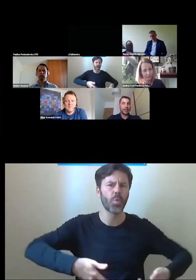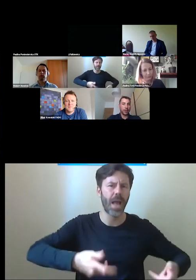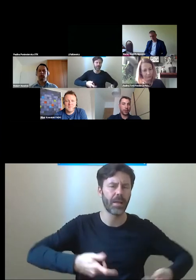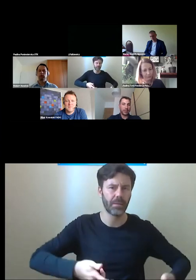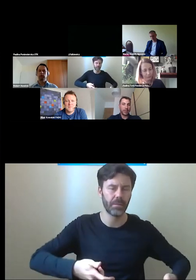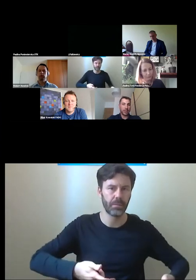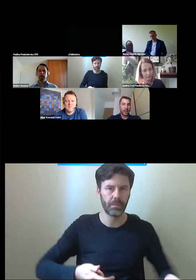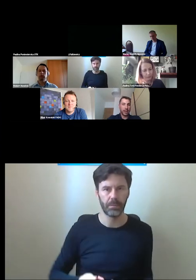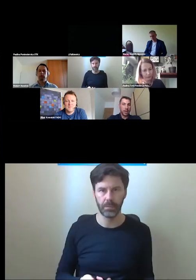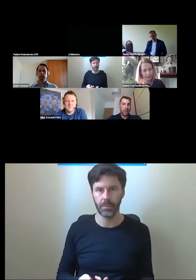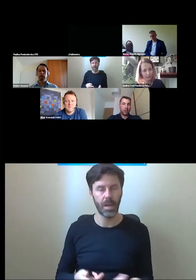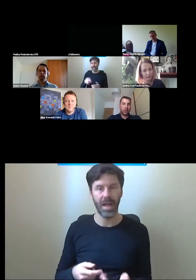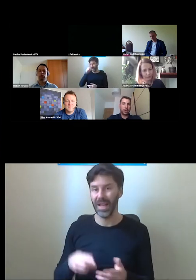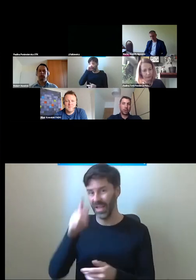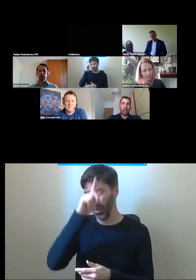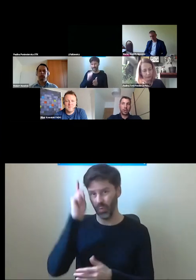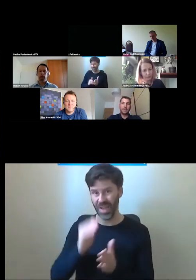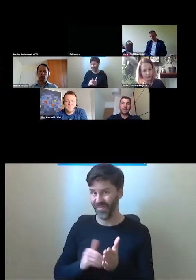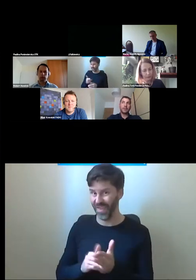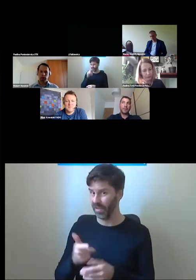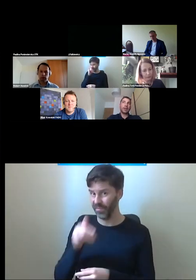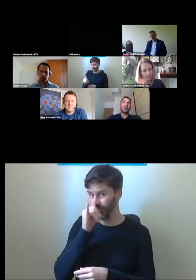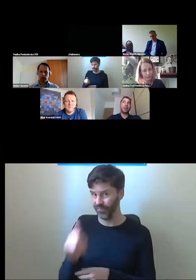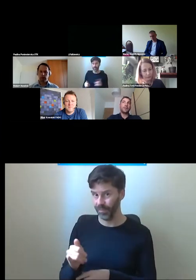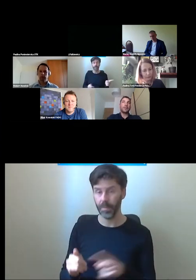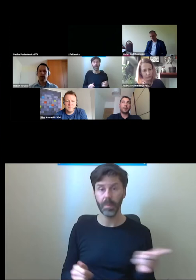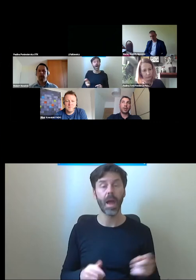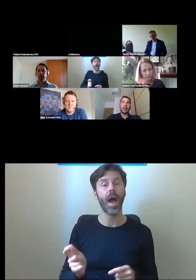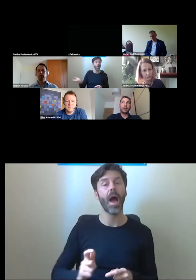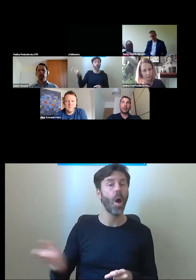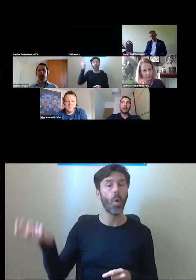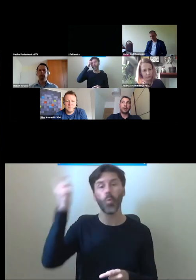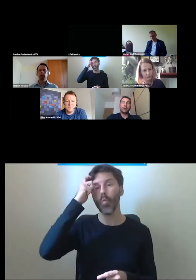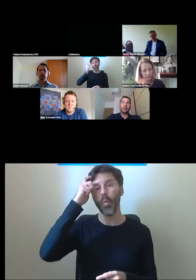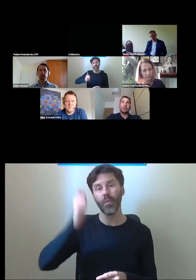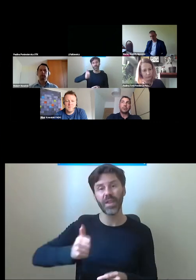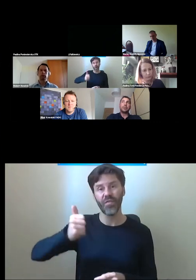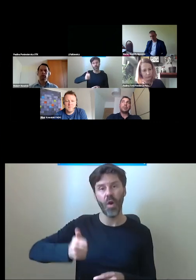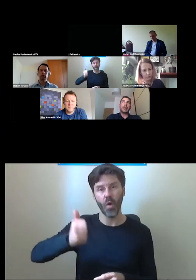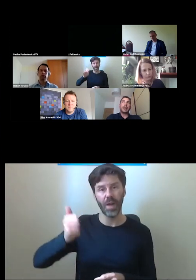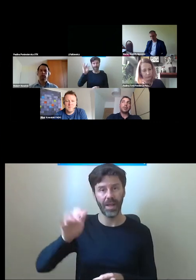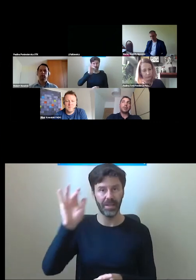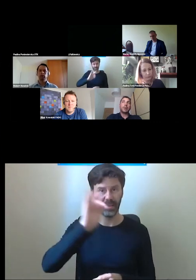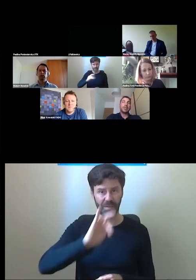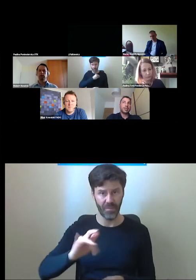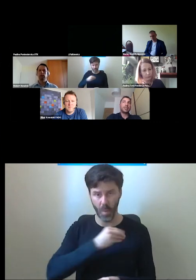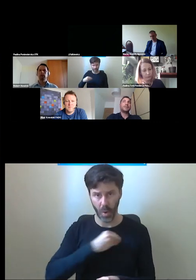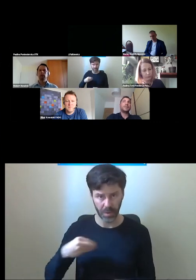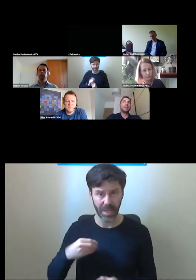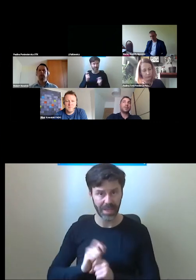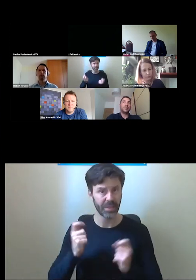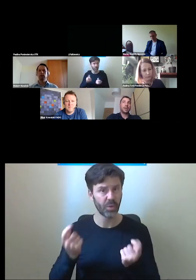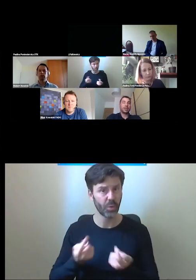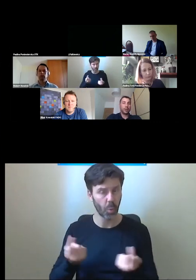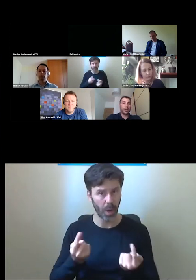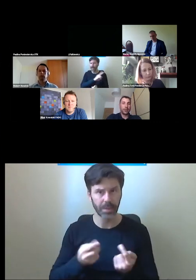a nie dla zwykłego pasażera, to na głównych dworcach kolejowych w tym kraju mamy taką sytuację, że każdy z nas